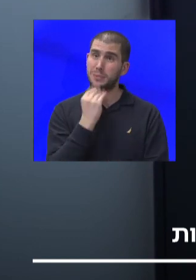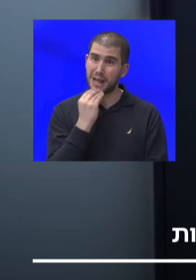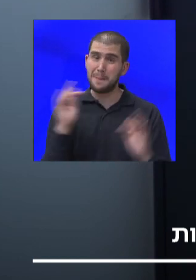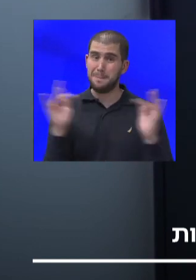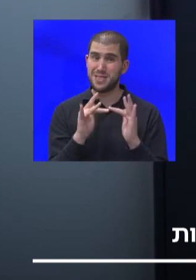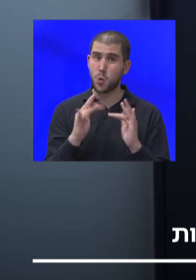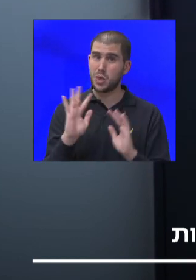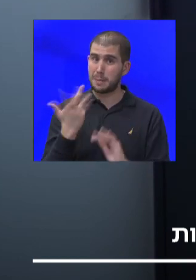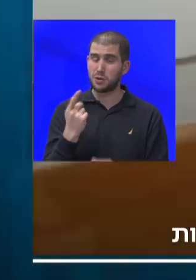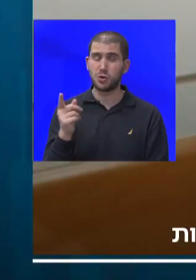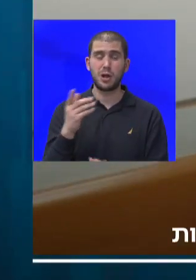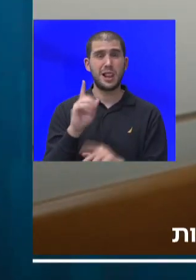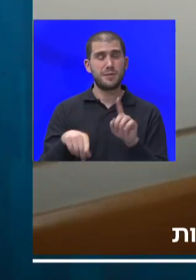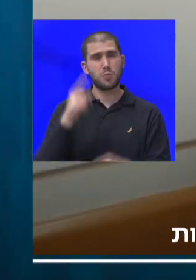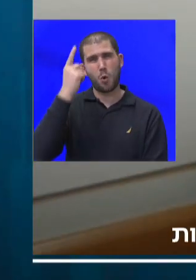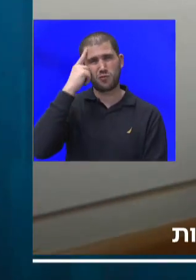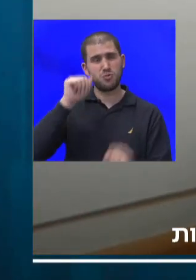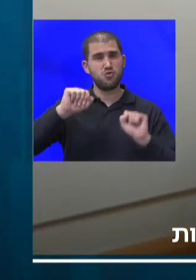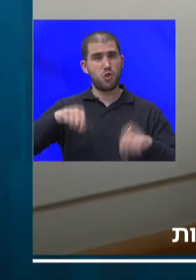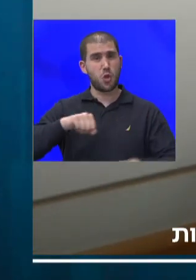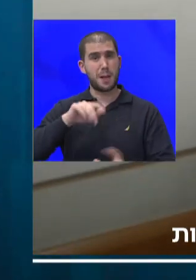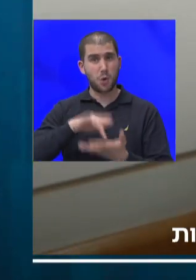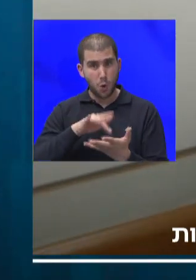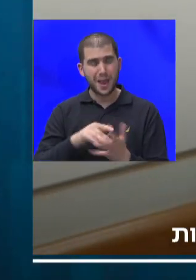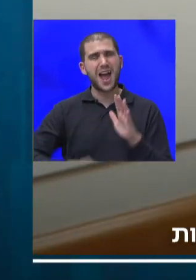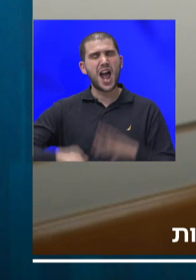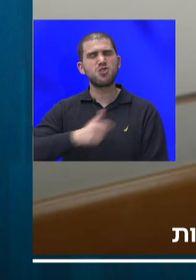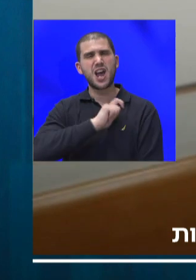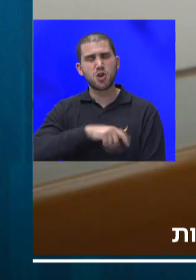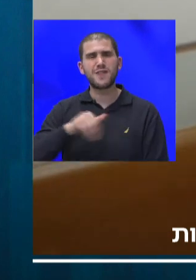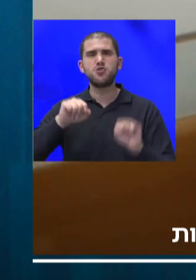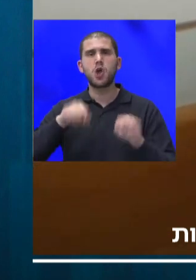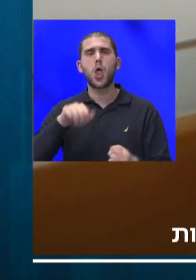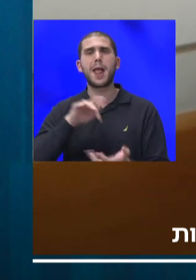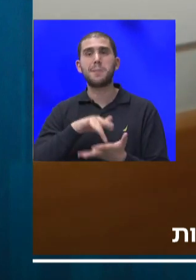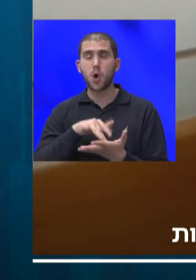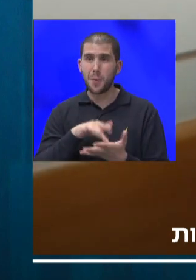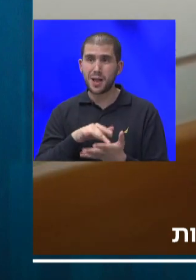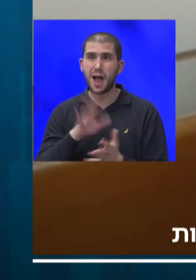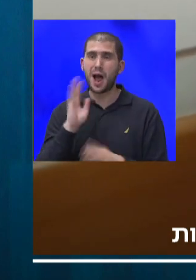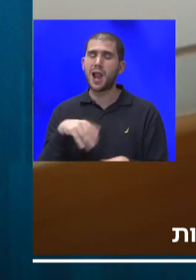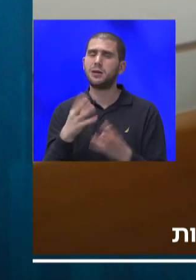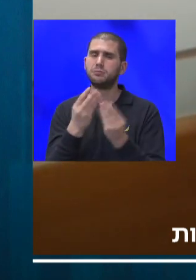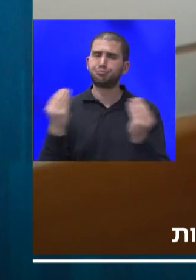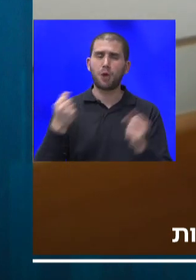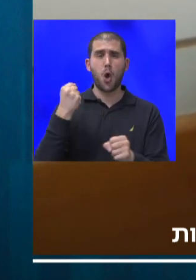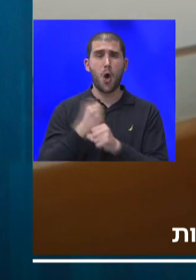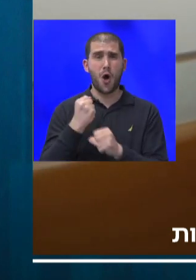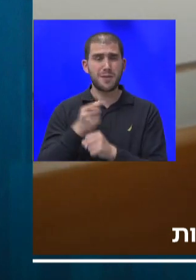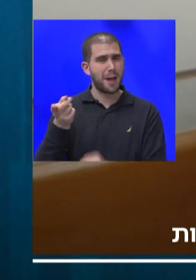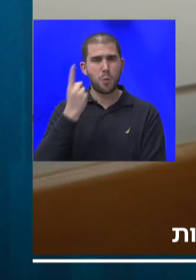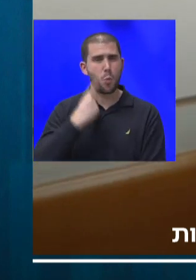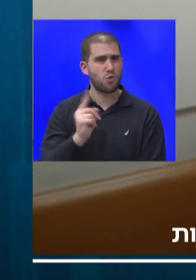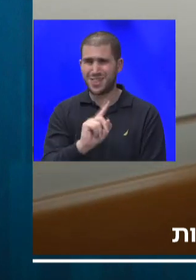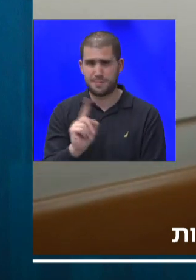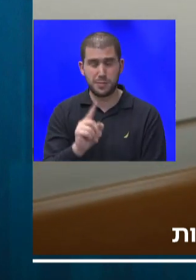השלטון המקומי, הראשי הרשויות והשלטון המקומי על אלפי העובדים שלו, הם לא מושחתים, פה ושם משתכלות